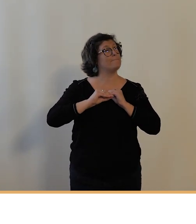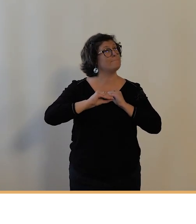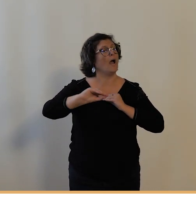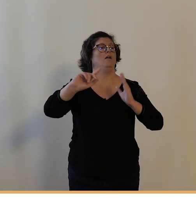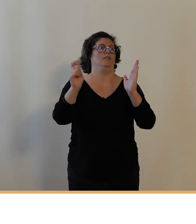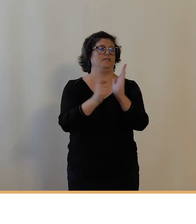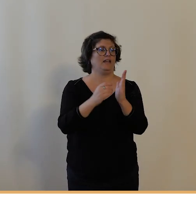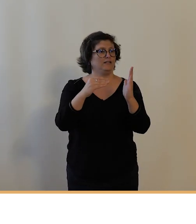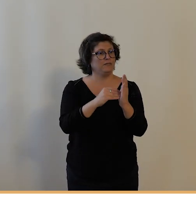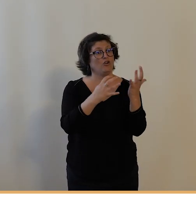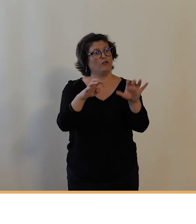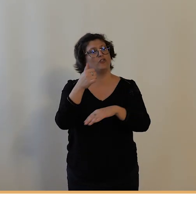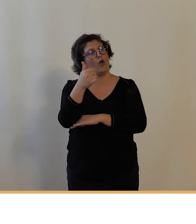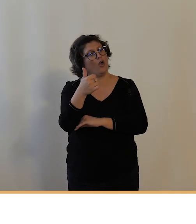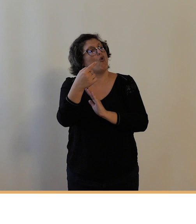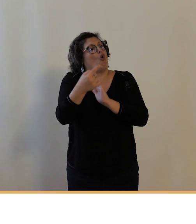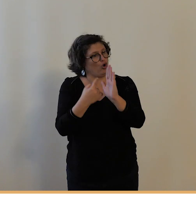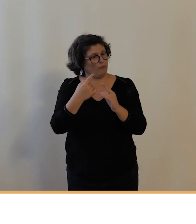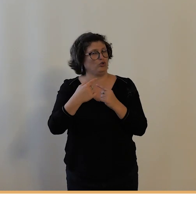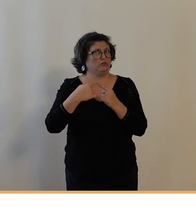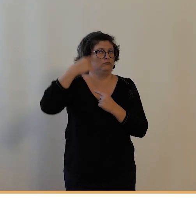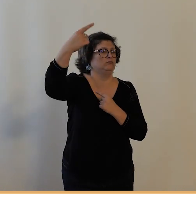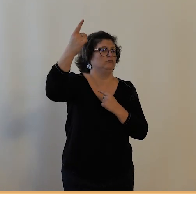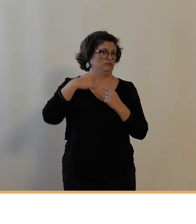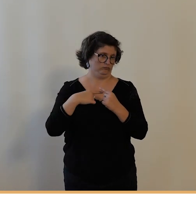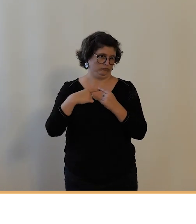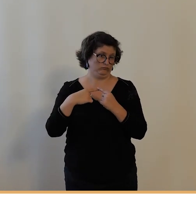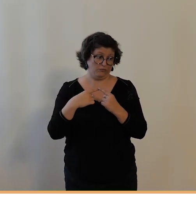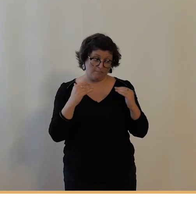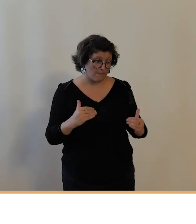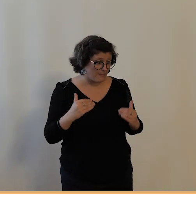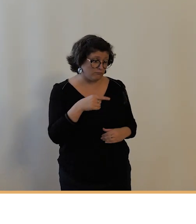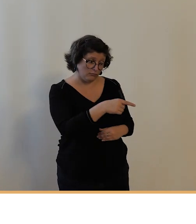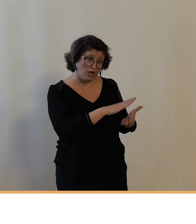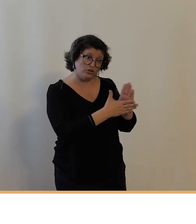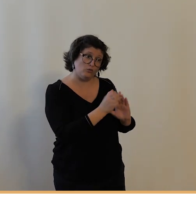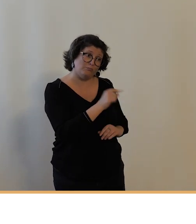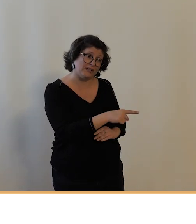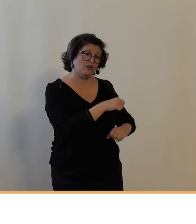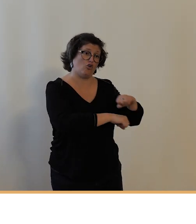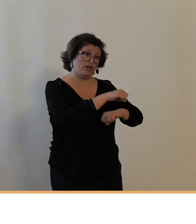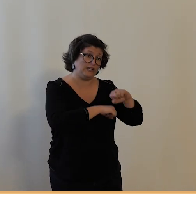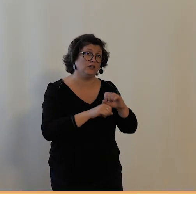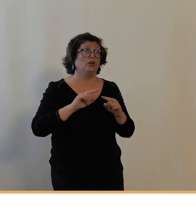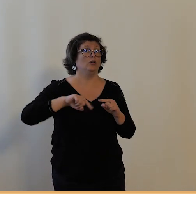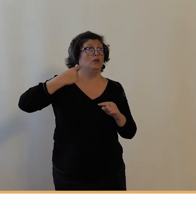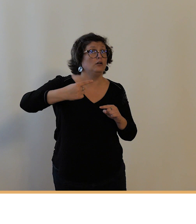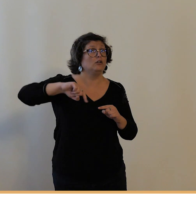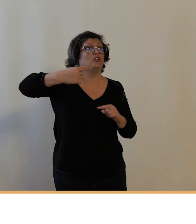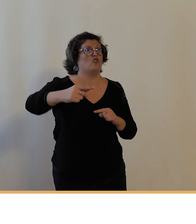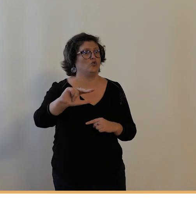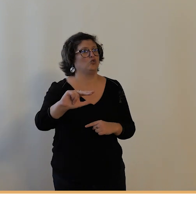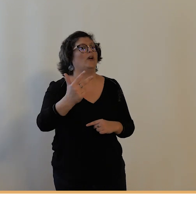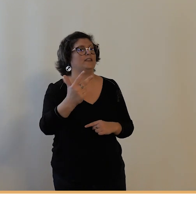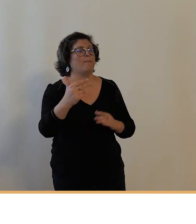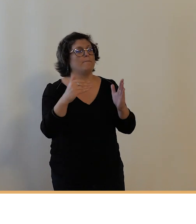et elle sera à nouveau organisée par le Vélos Club de Tours ainsi que la troisième édition en 1906 et c